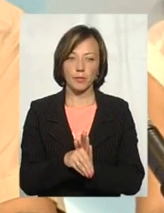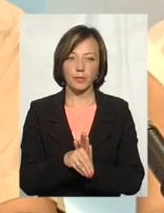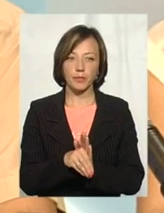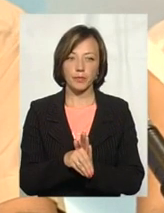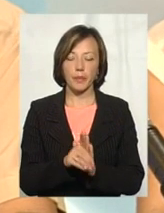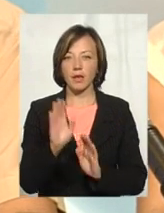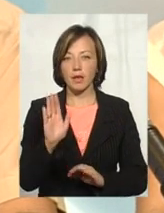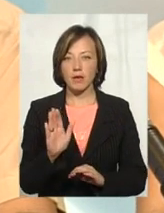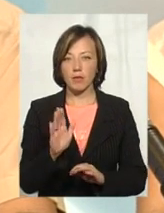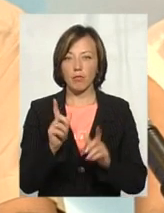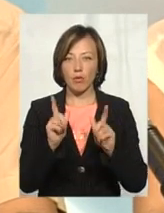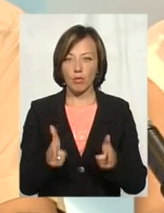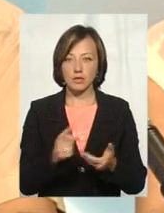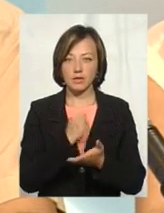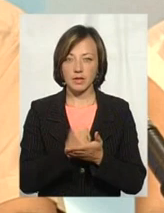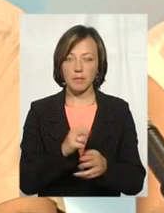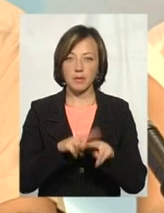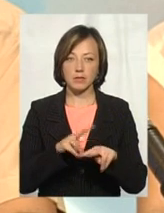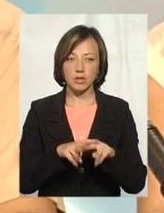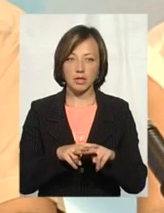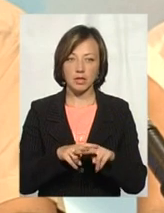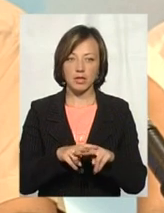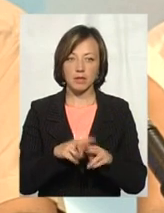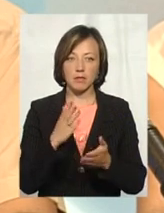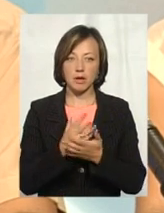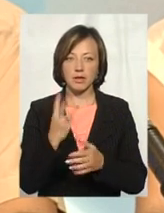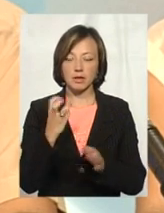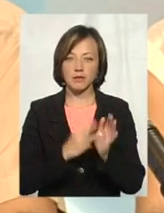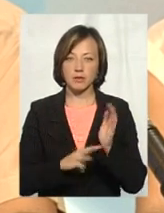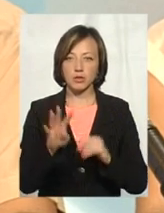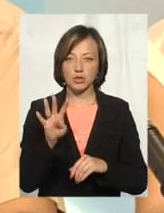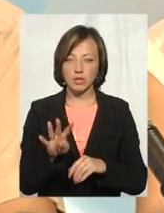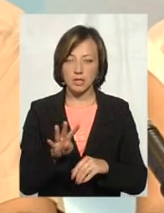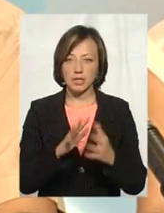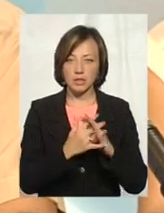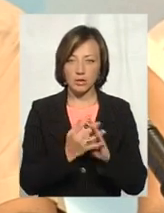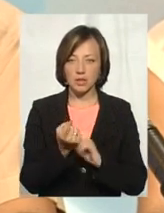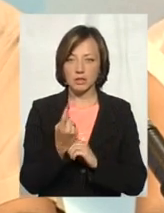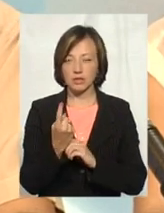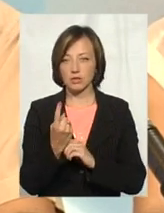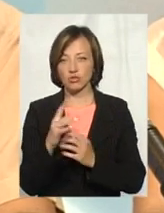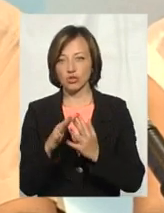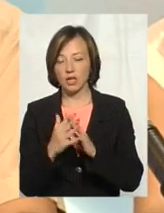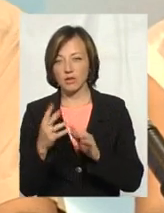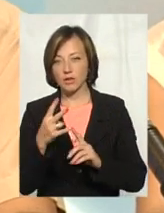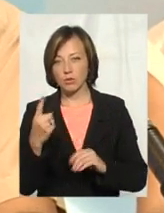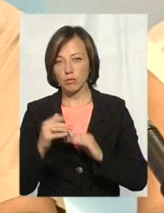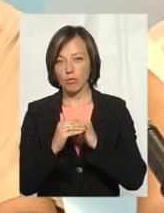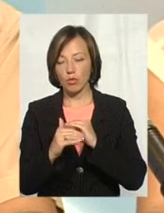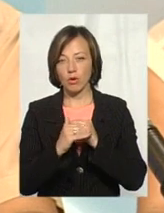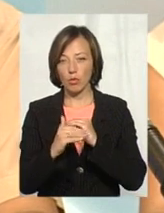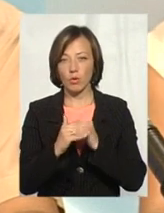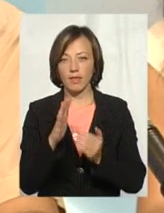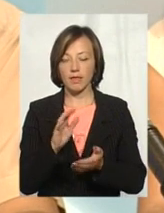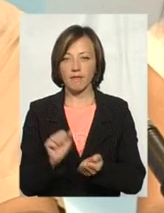тобто погоджені та затверджені паспорти місць видалення відходів мають 384 сільських, 11 селищних спіттєзвалищ та 21 полігон твердих